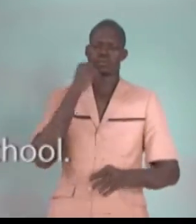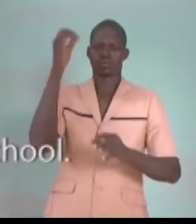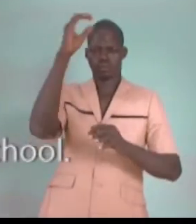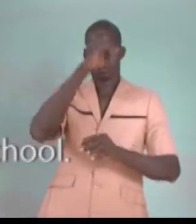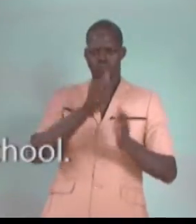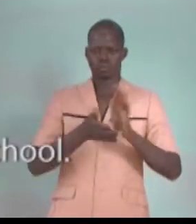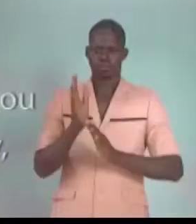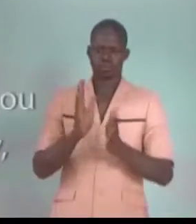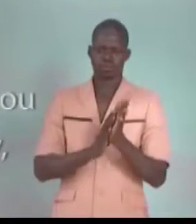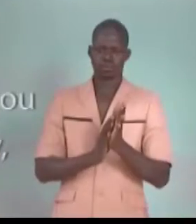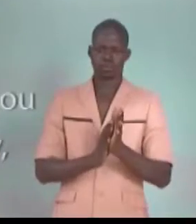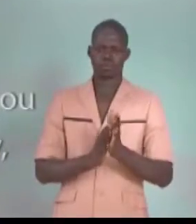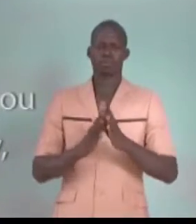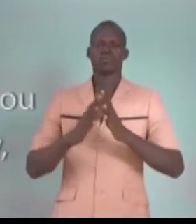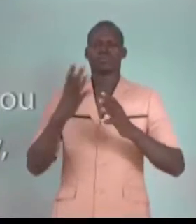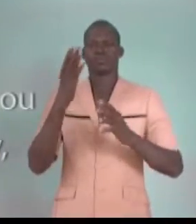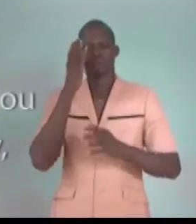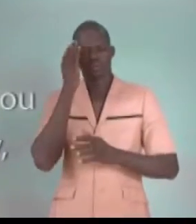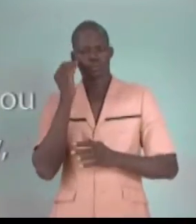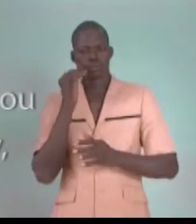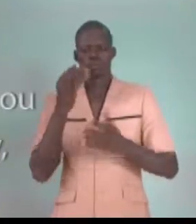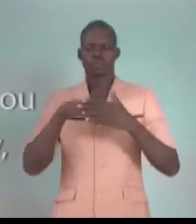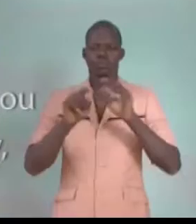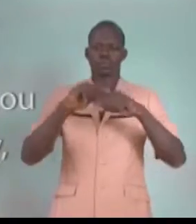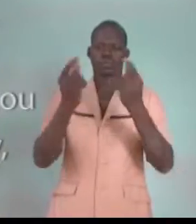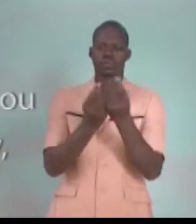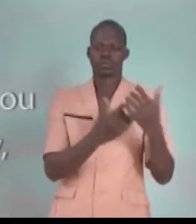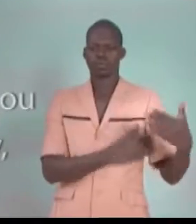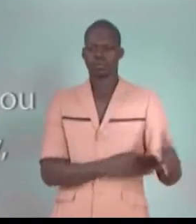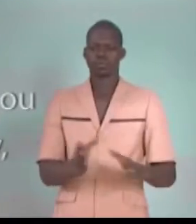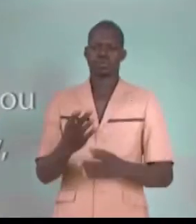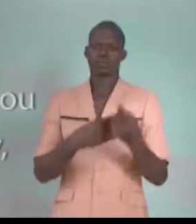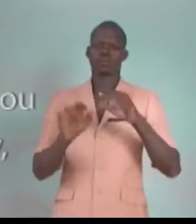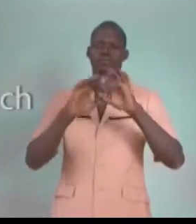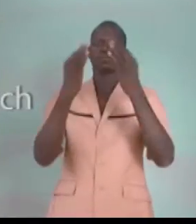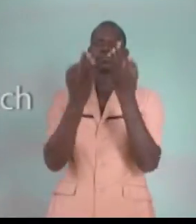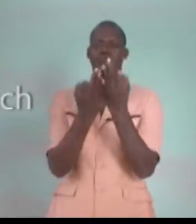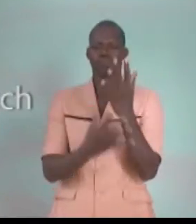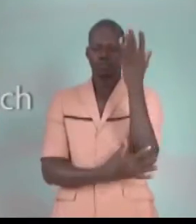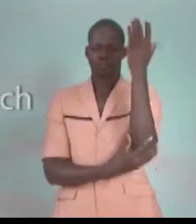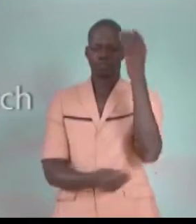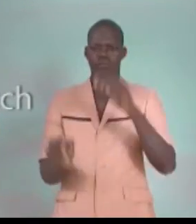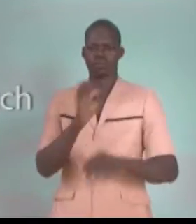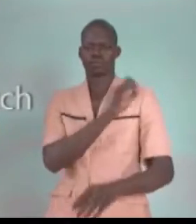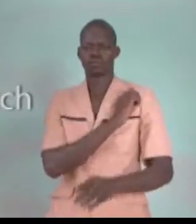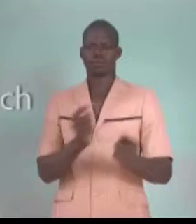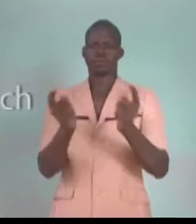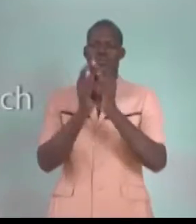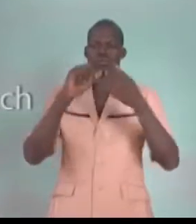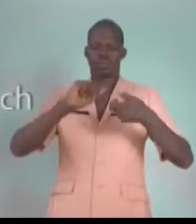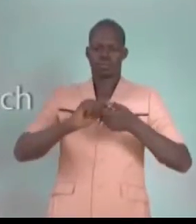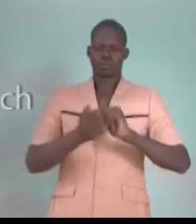chance d'aller à l'école. Habitant dans un quartier périphérique de Ouagadougou et issu d'une famille très modeste, Edouard rencontre quelques